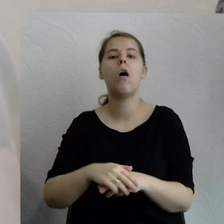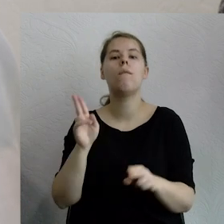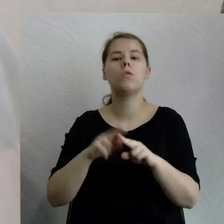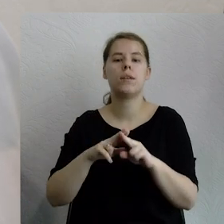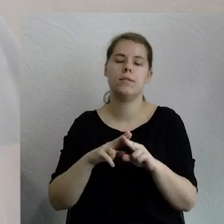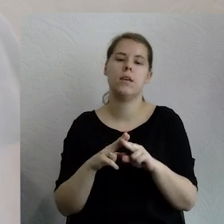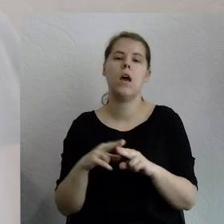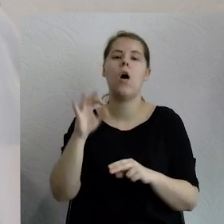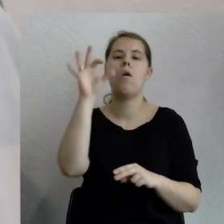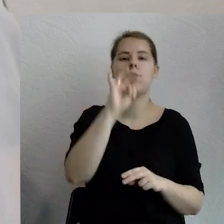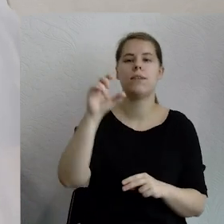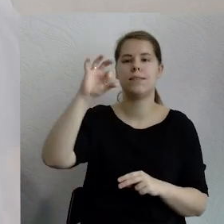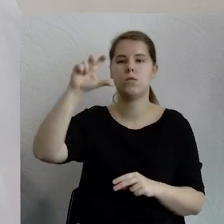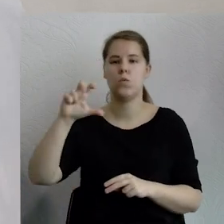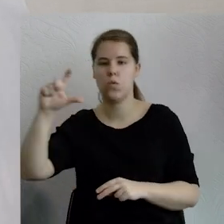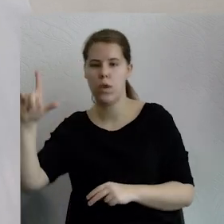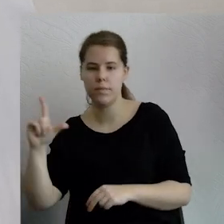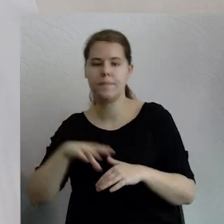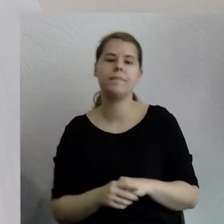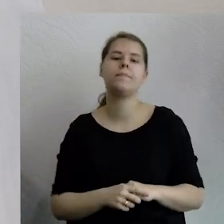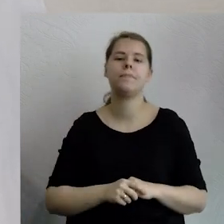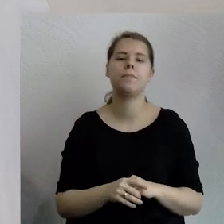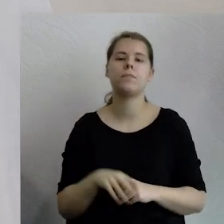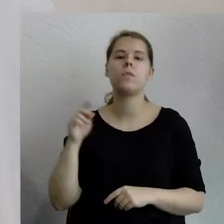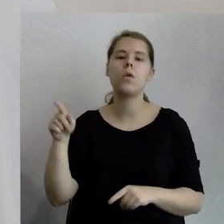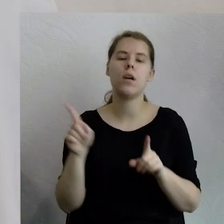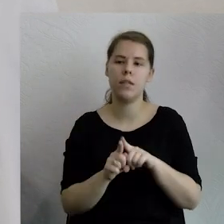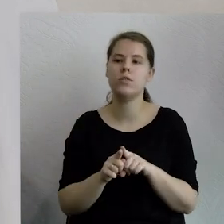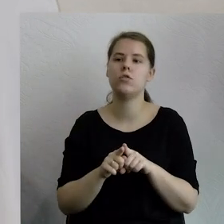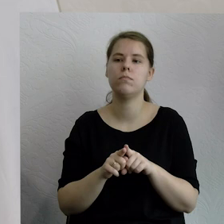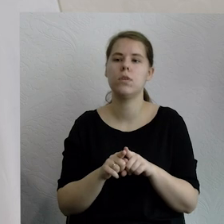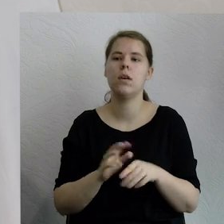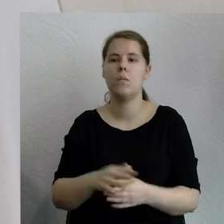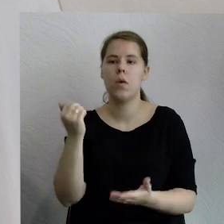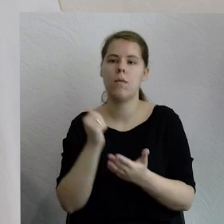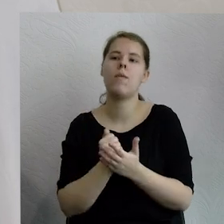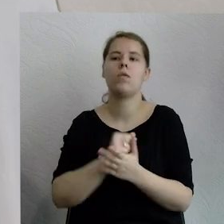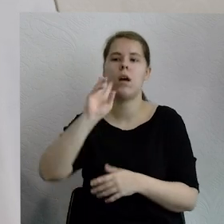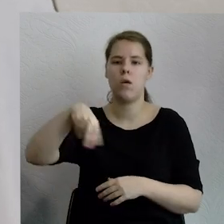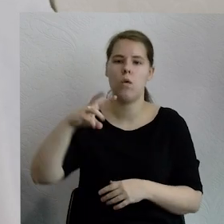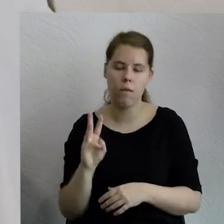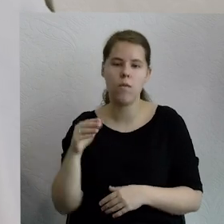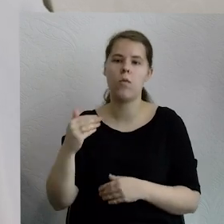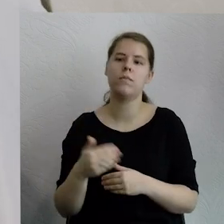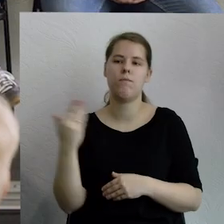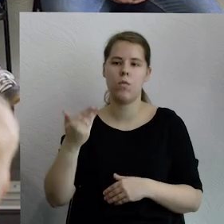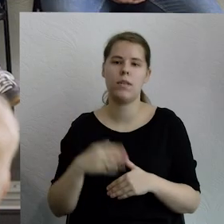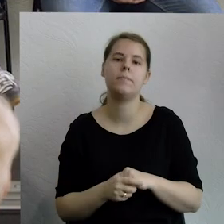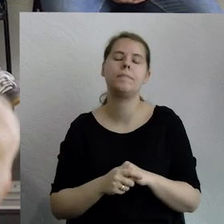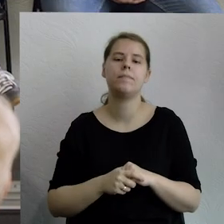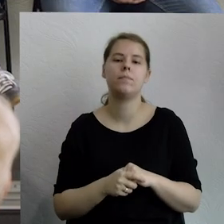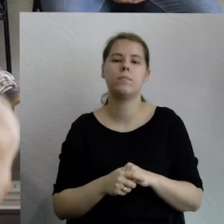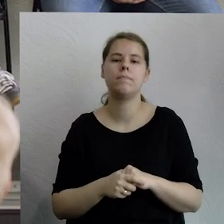finansów, zarządzania. Szkole głównej handlowej w Warszawie i prawa na Uniwersytecie Warszawskim. Kuratorka Forum Przyszłości i Kultury Teatru Powszechnego w